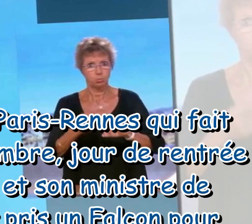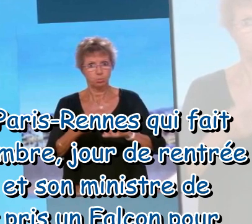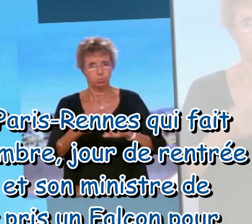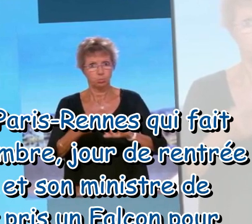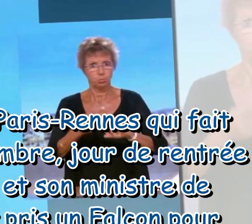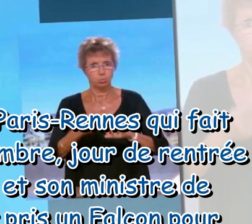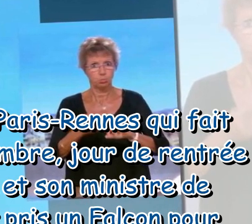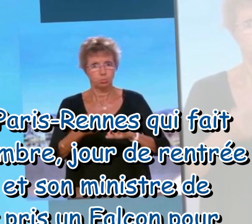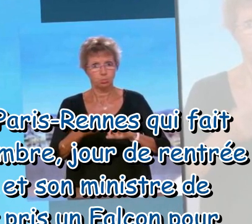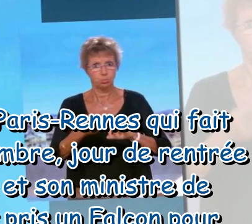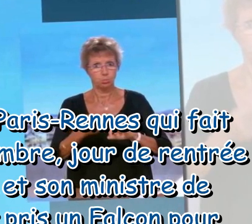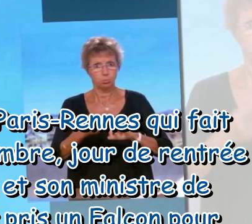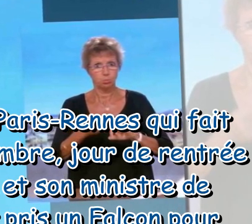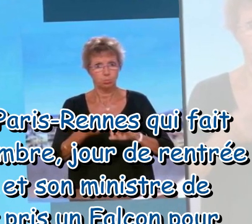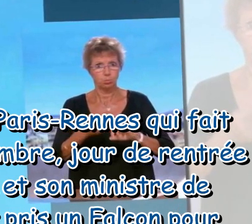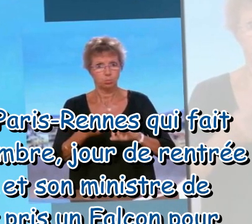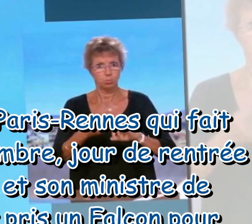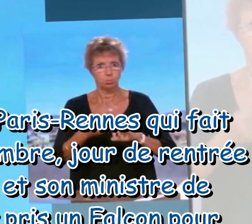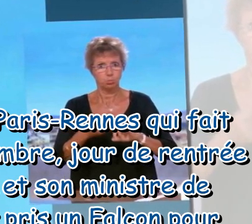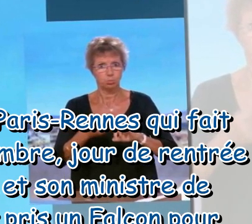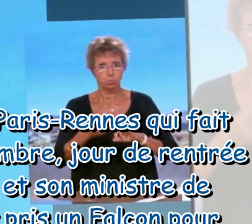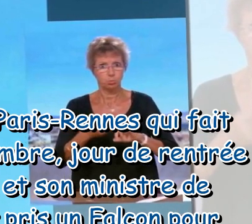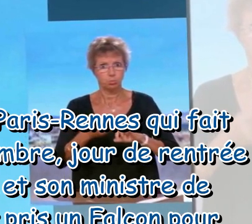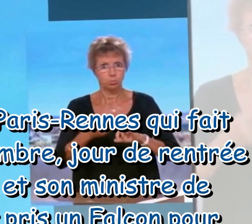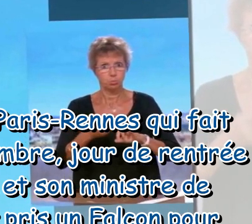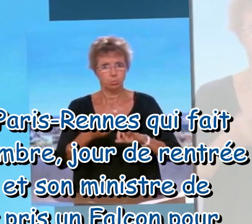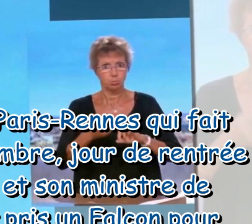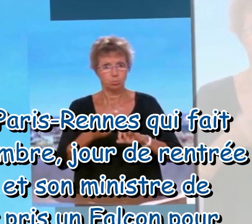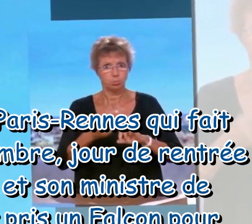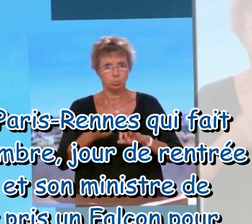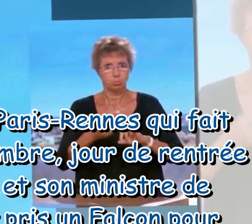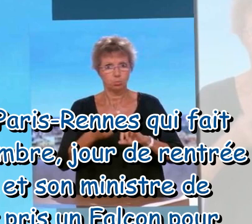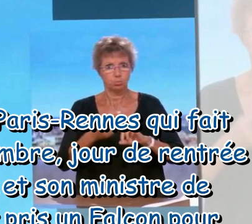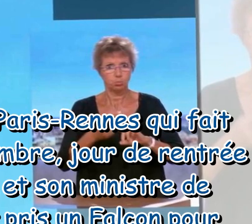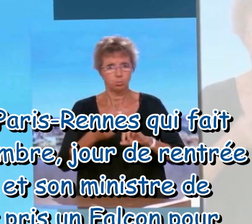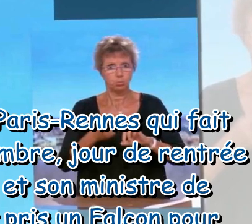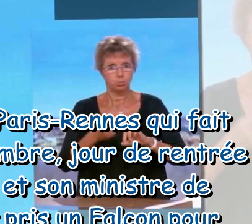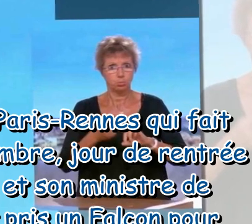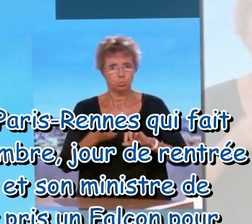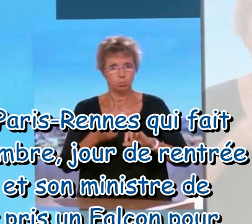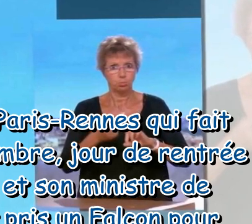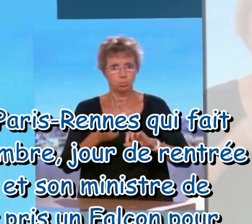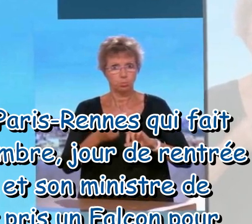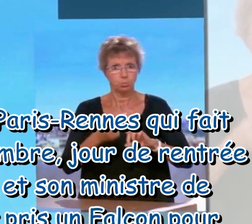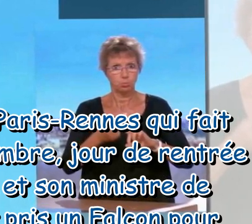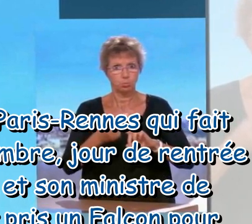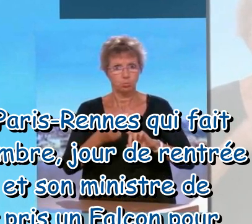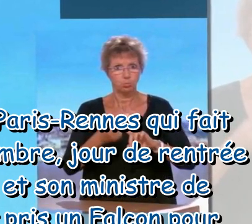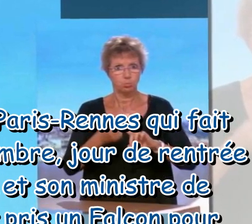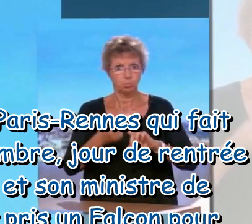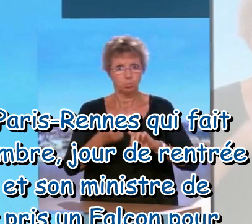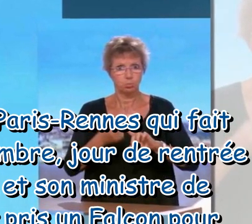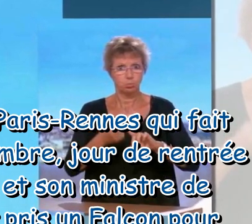rentrée des classes en France, Elisabeth Borne et son ministre de l'éducation nationale, Gabriel Attal, ont pris un Falcon pour